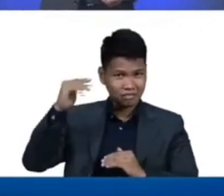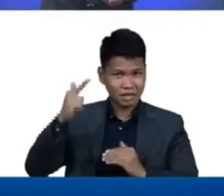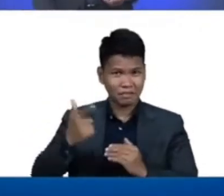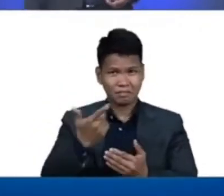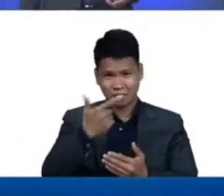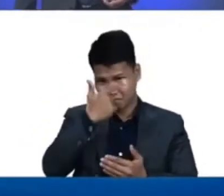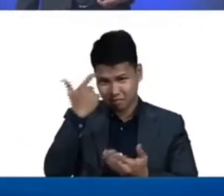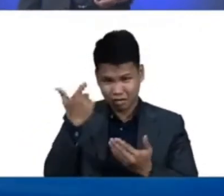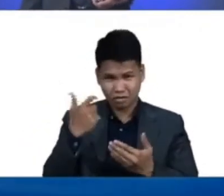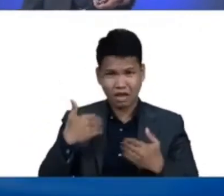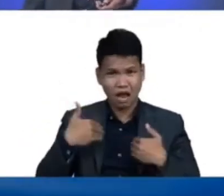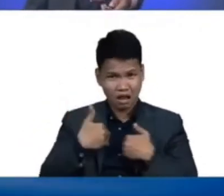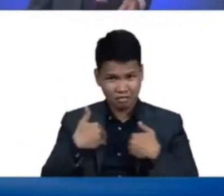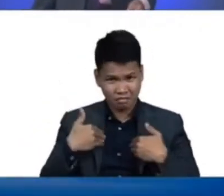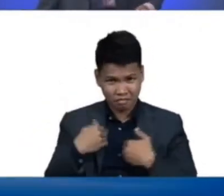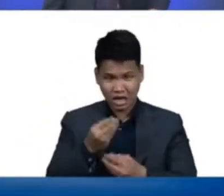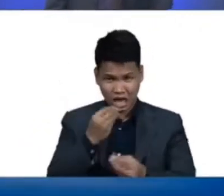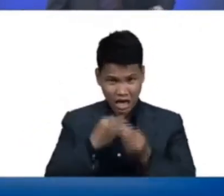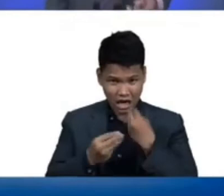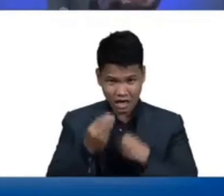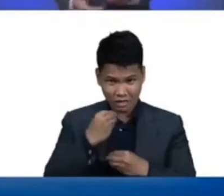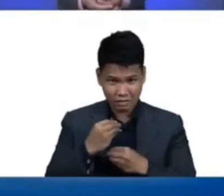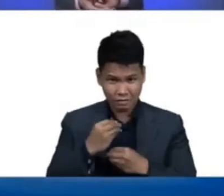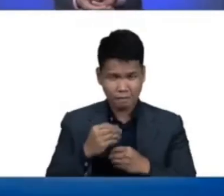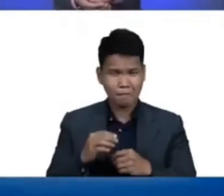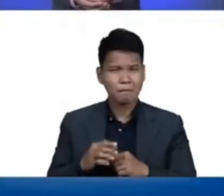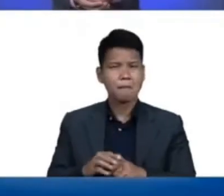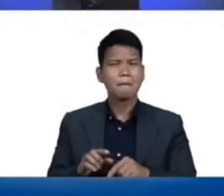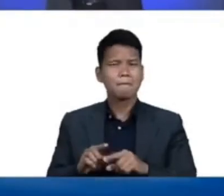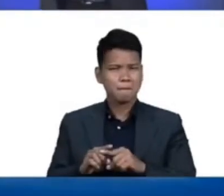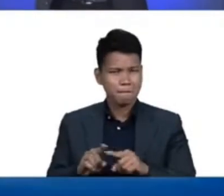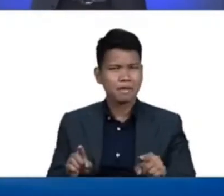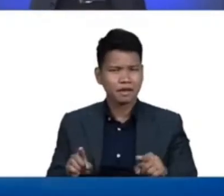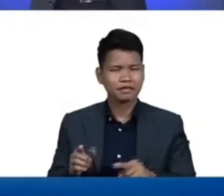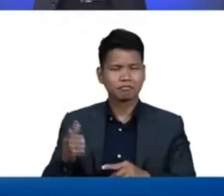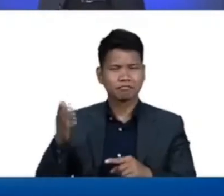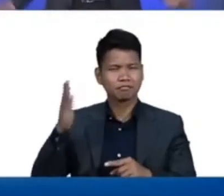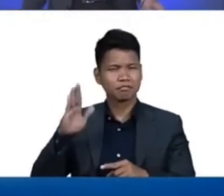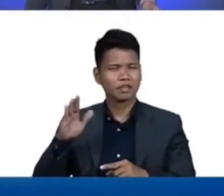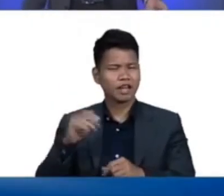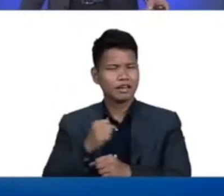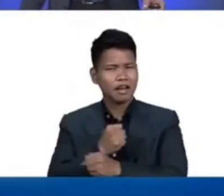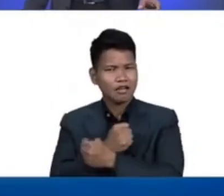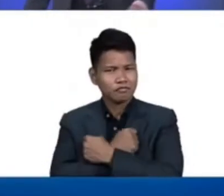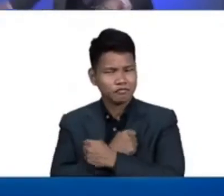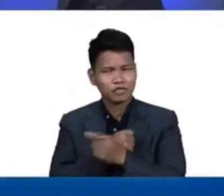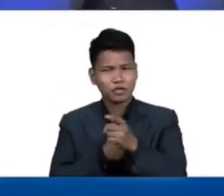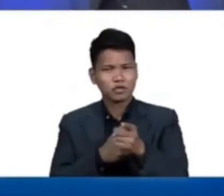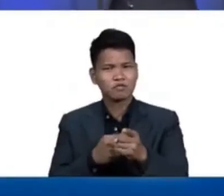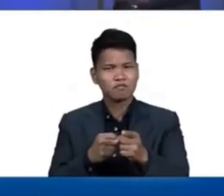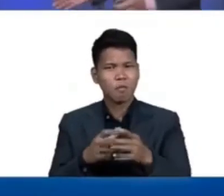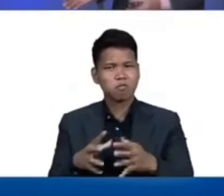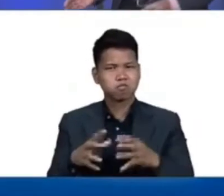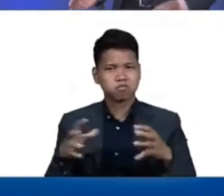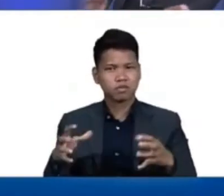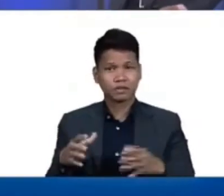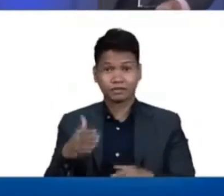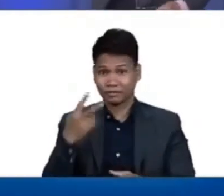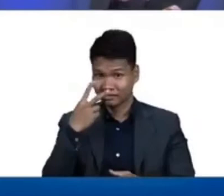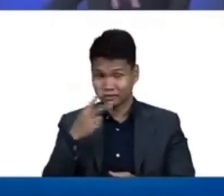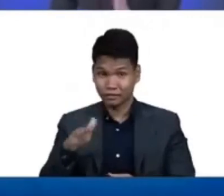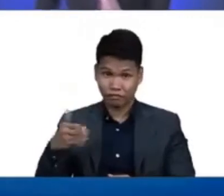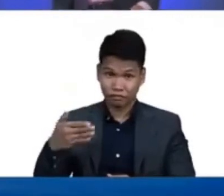makita po natin kung gaano ang mahal ng ating Panginoon pagdating naman sa mga isda sa mga nasa tubig